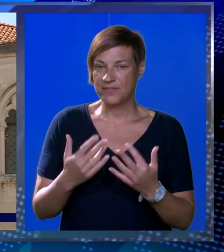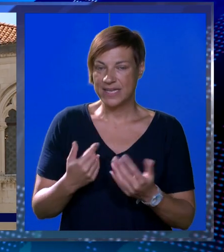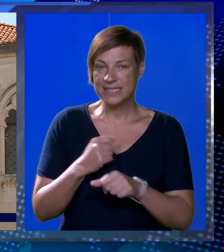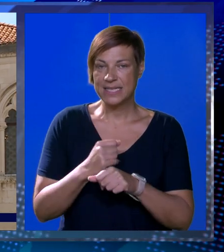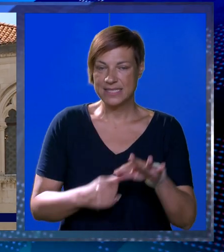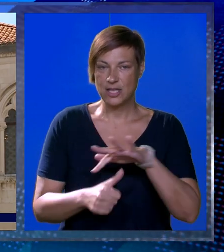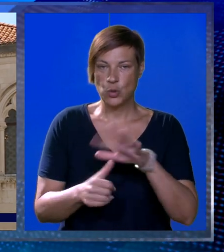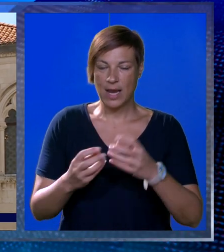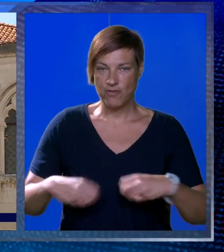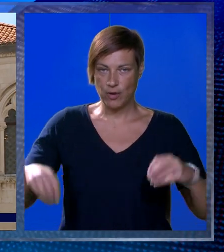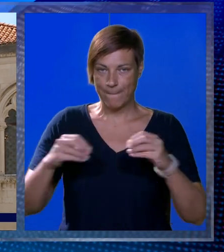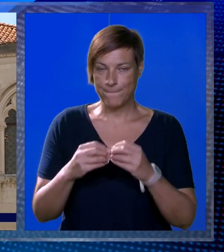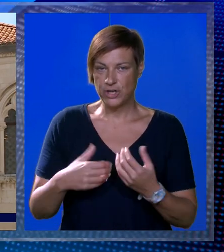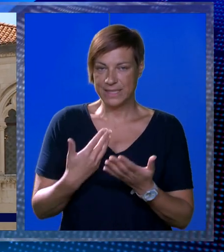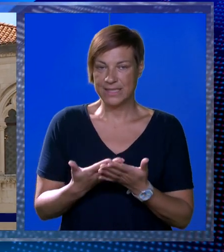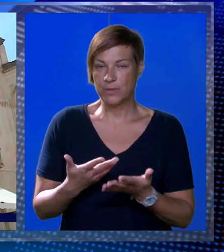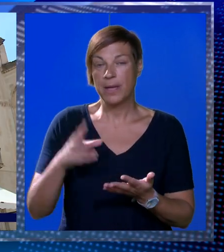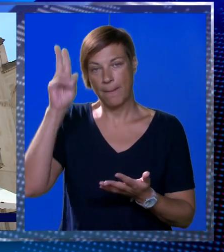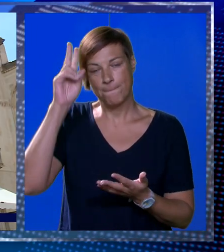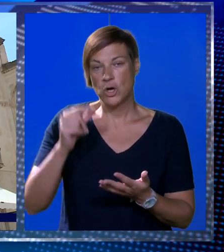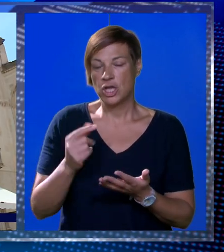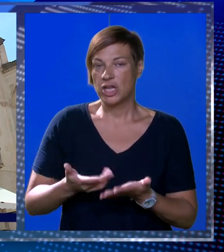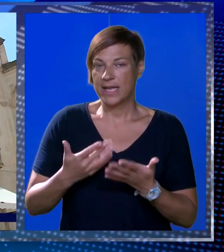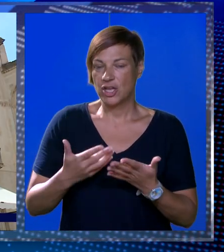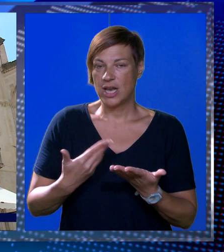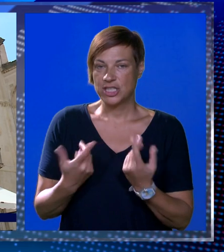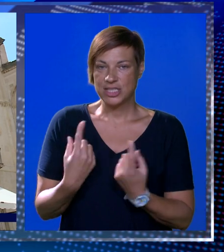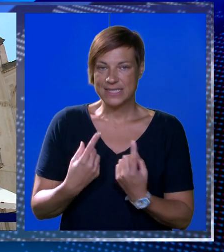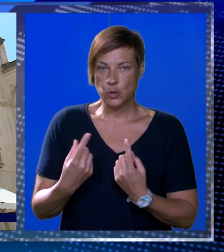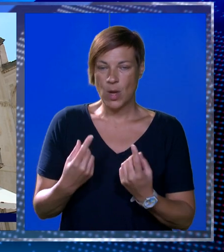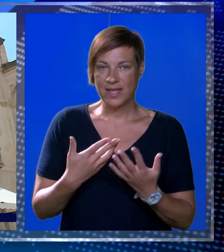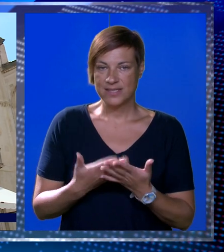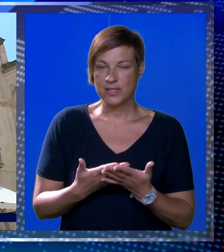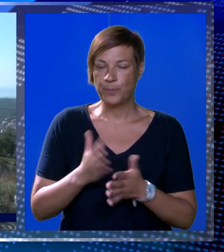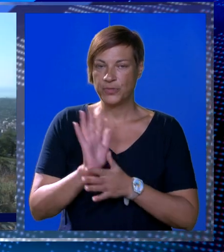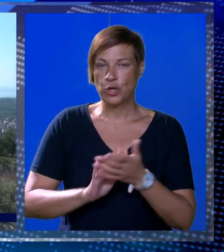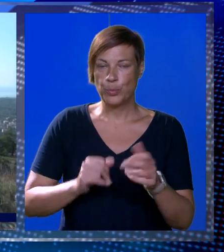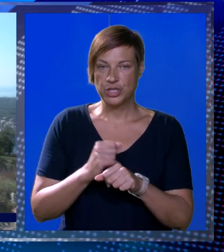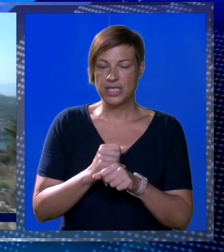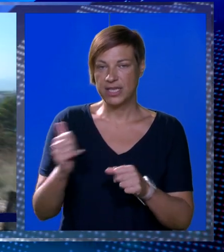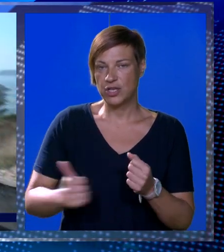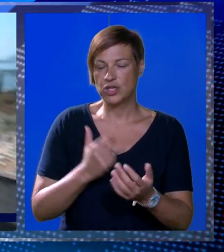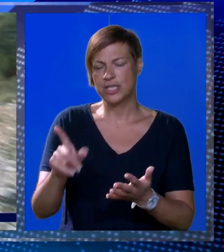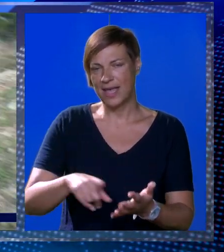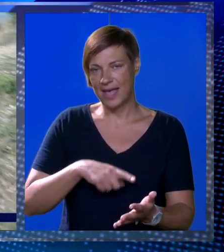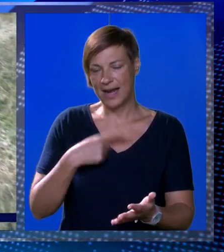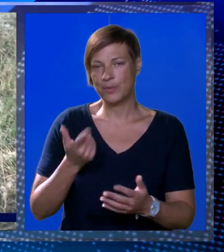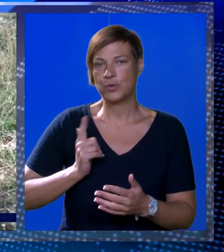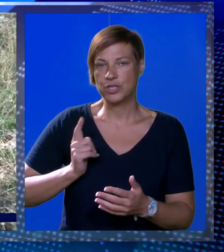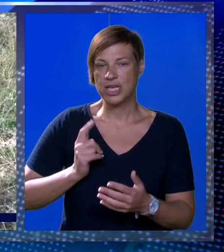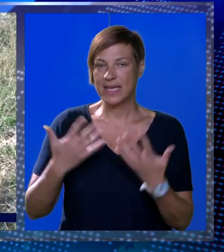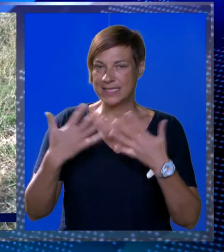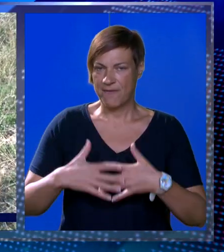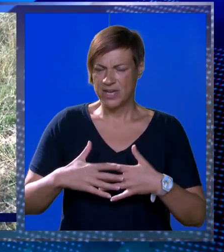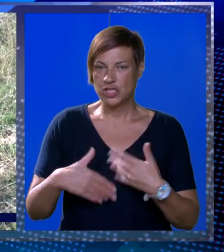financirati izradu glavnog projekta stoga bi im to moglo bar doneklo ulekšati situaciju. No do početka gradnja još i dalek put jer